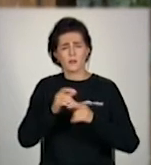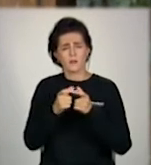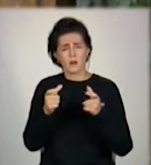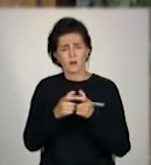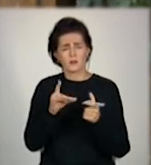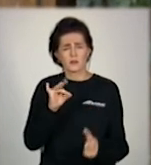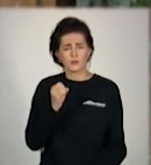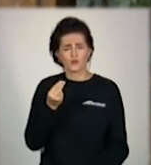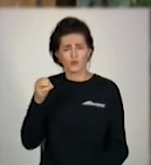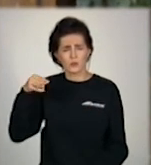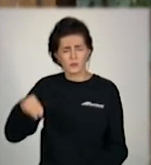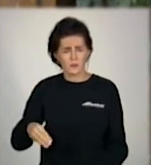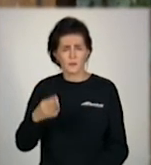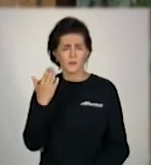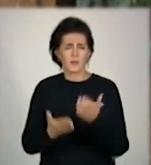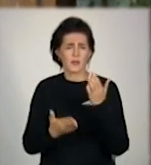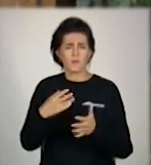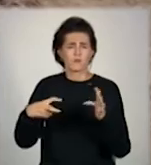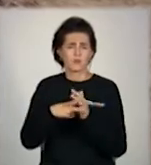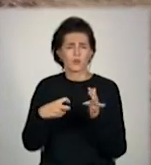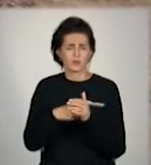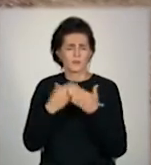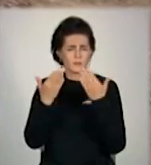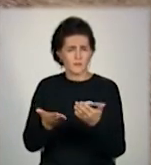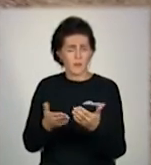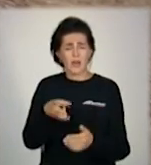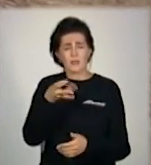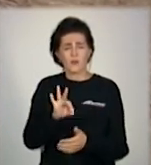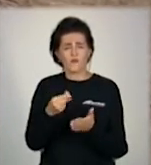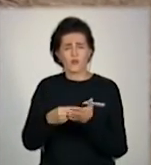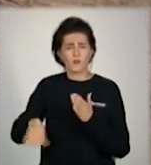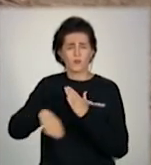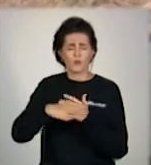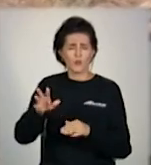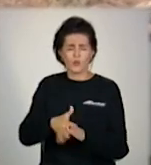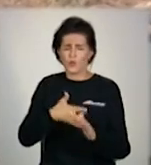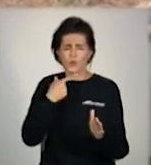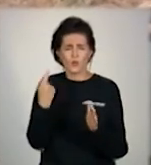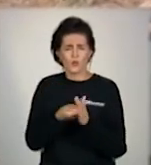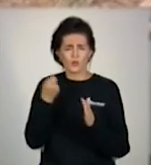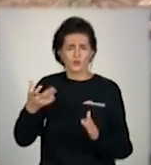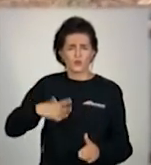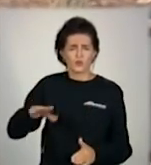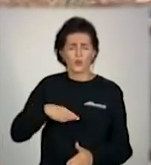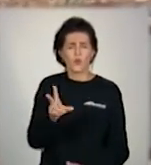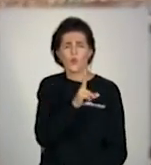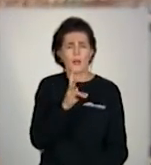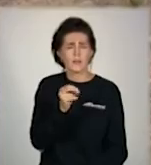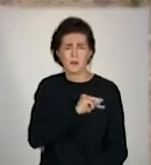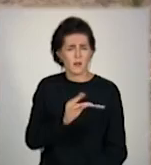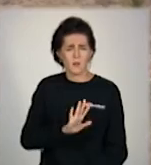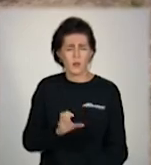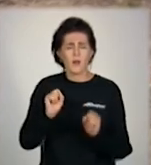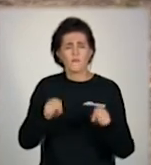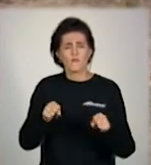рахунок або на поштовий зв'язок. Та грошову допомогу гоїть чекати, якщо хтось у родині не працює, чи має